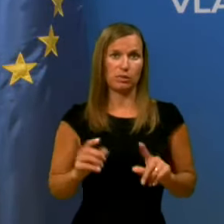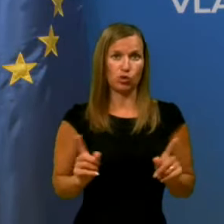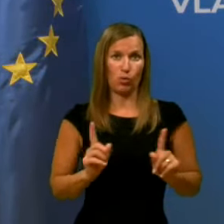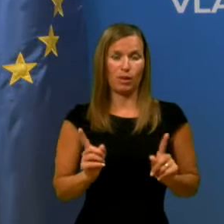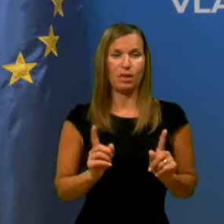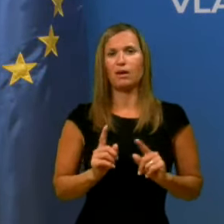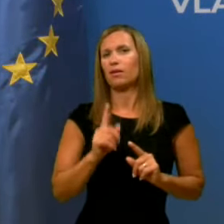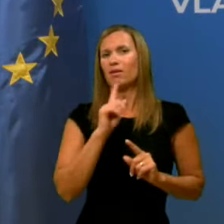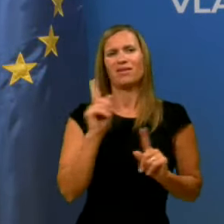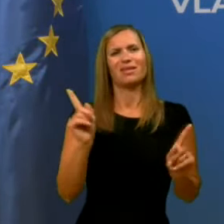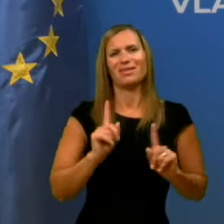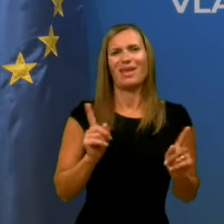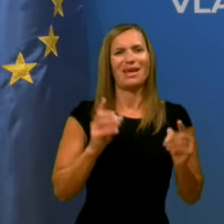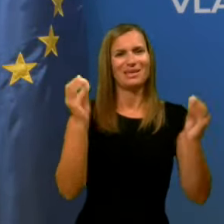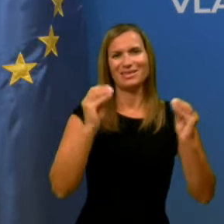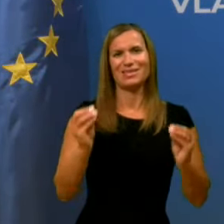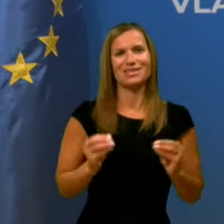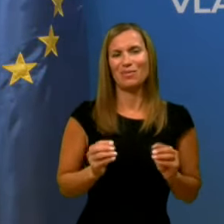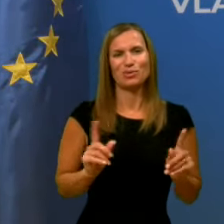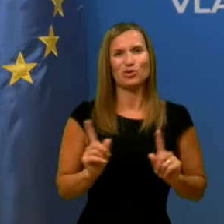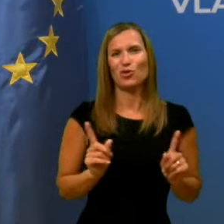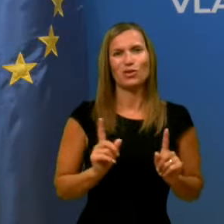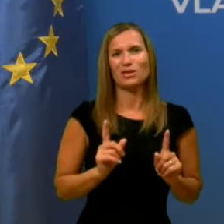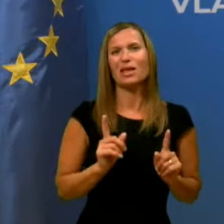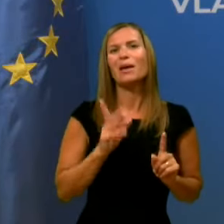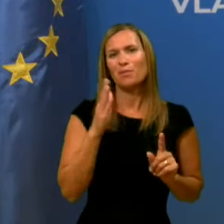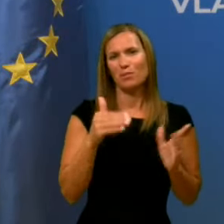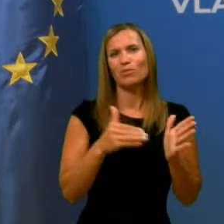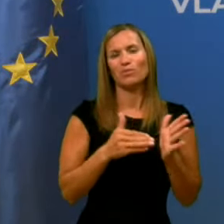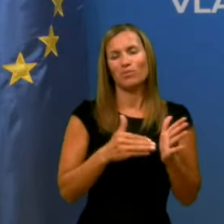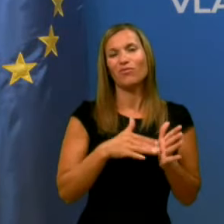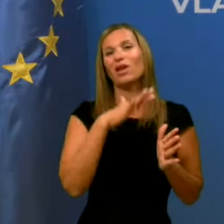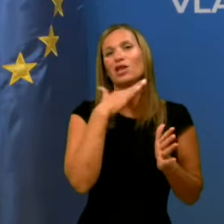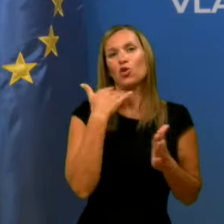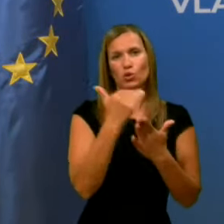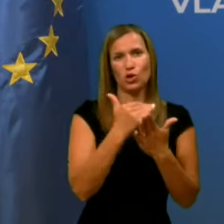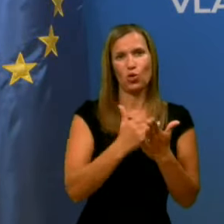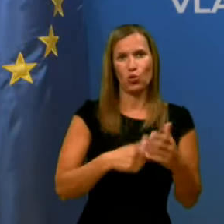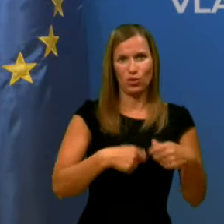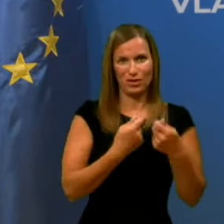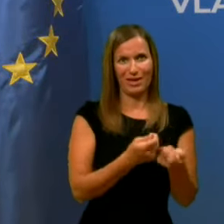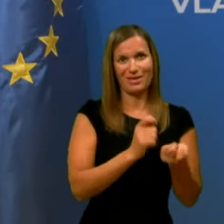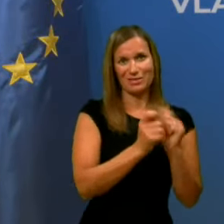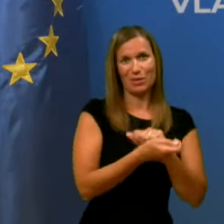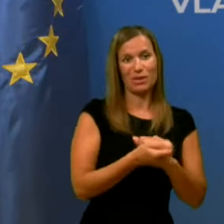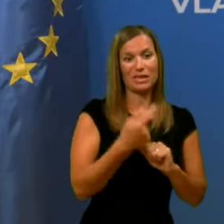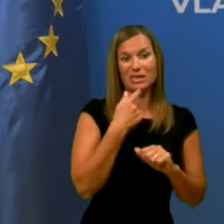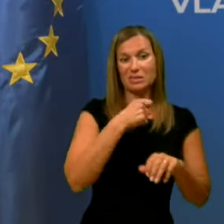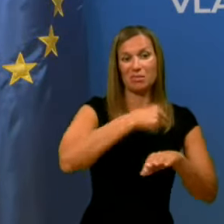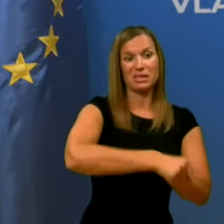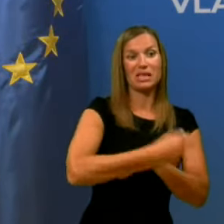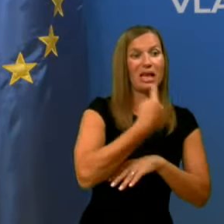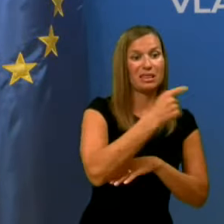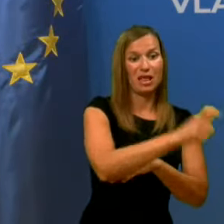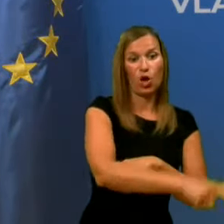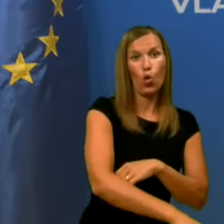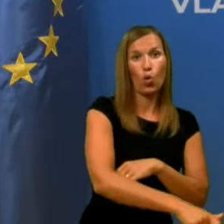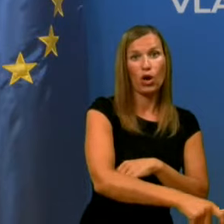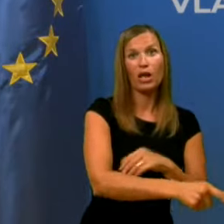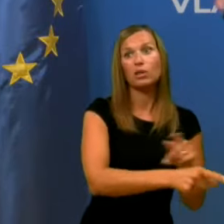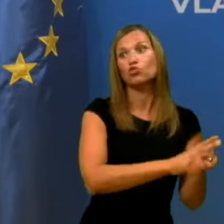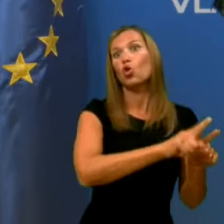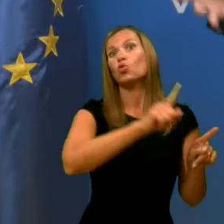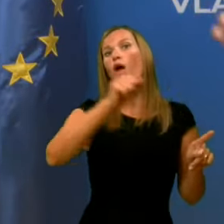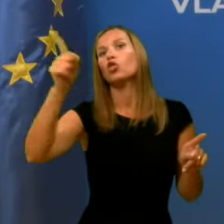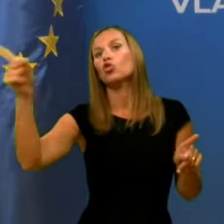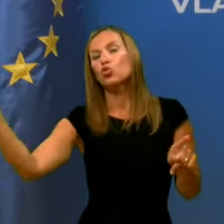Sistemsko, rejte, bi mogli veliko zakonodaje spremeniti, da jaz lahko prisilim nekoga, da bo šel popolnoma na drugo